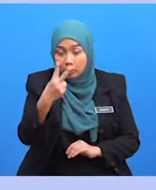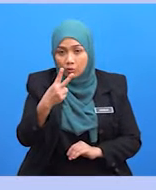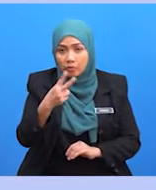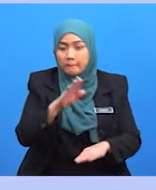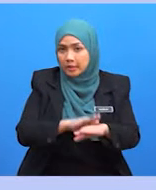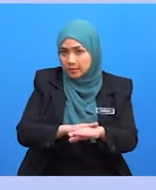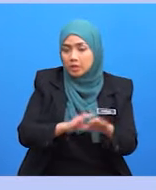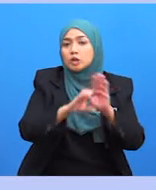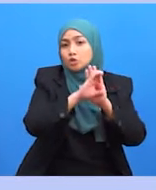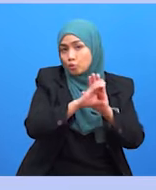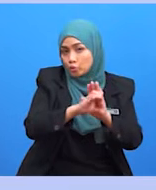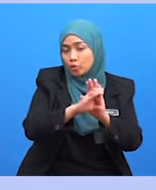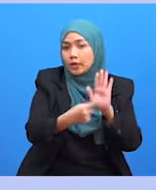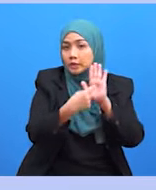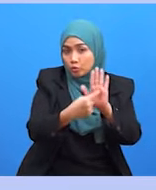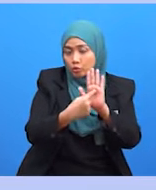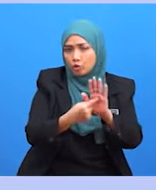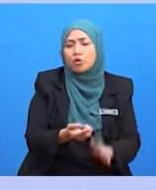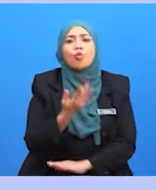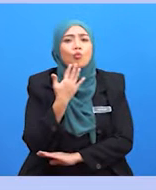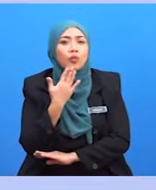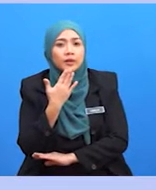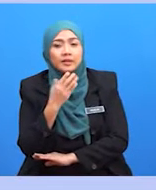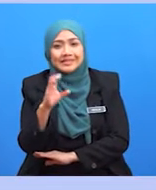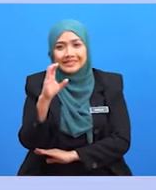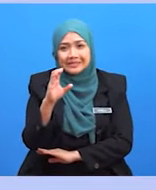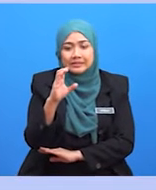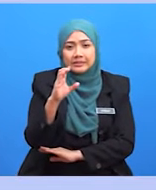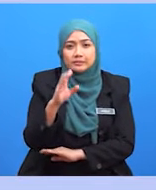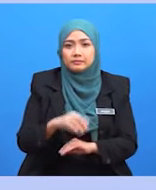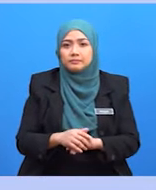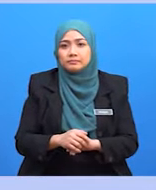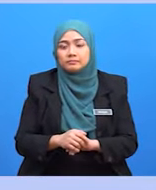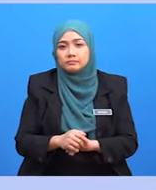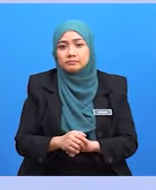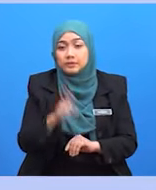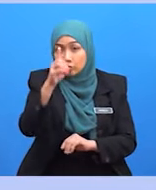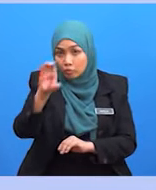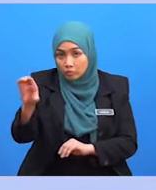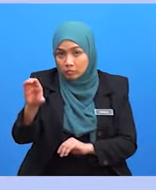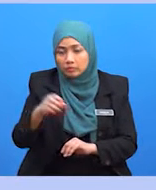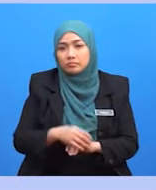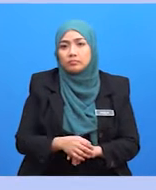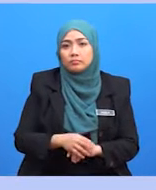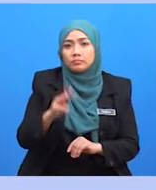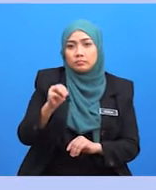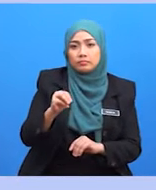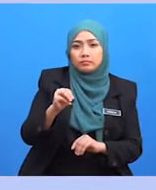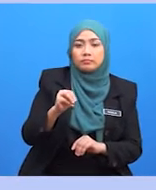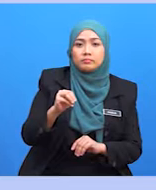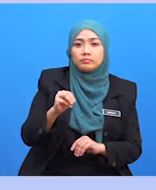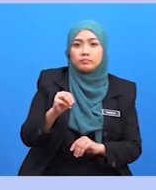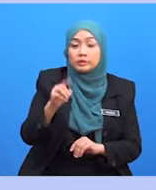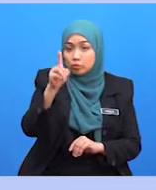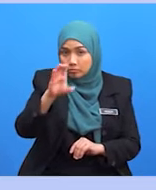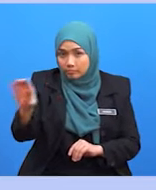kod CMYK bagi warna biru adalah C mewakili cyan iaitu 100 M untuk magenta